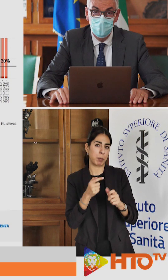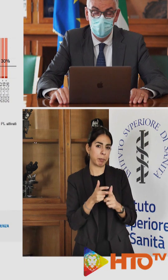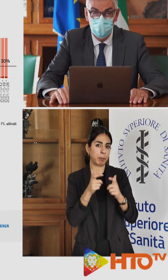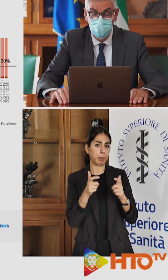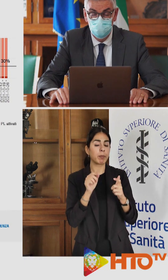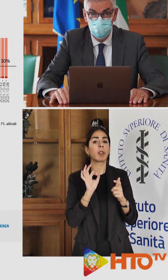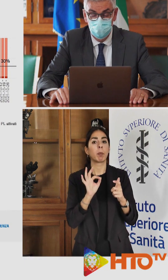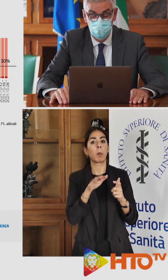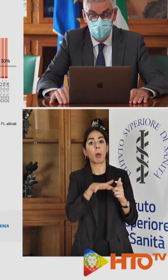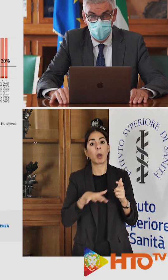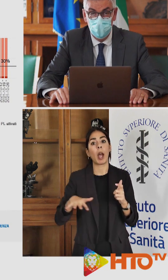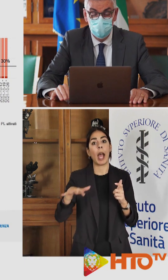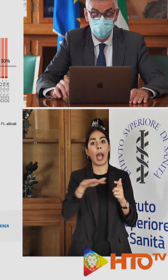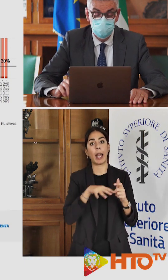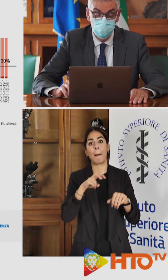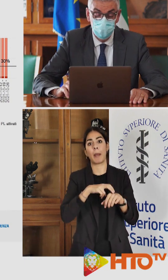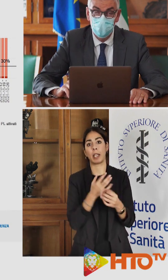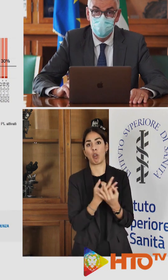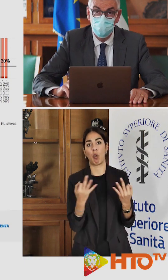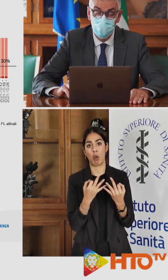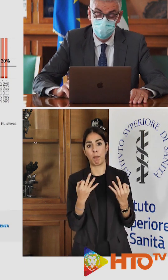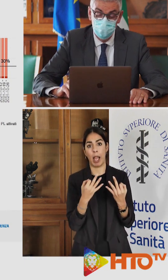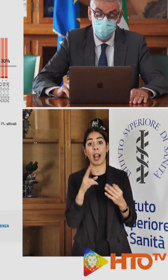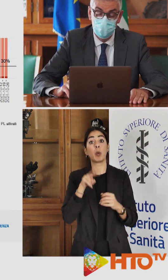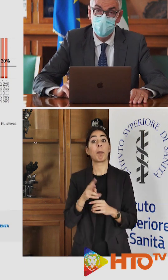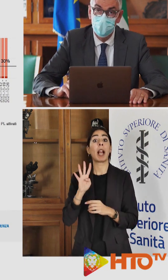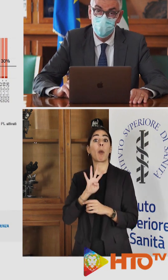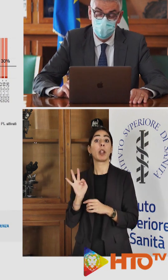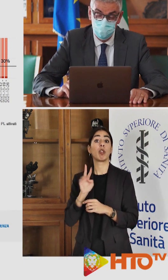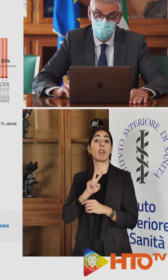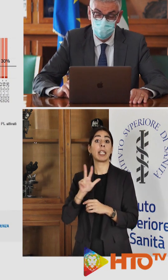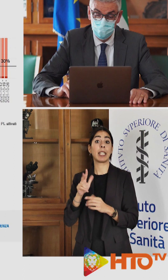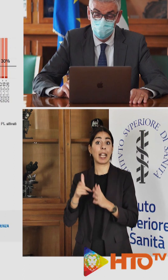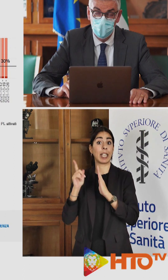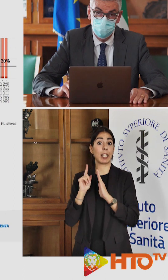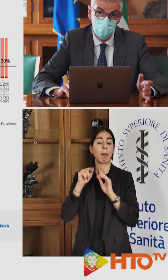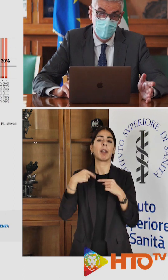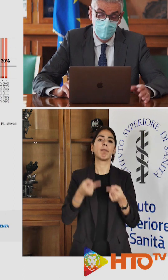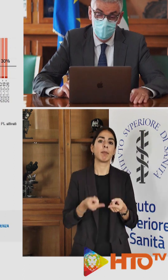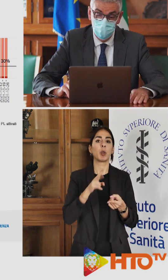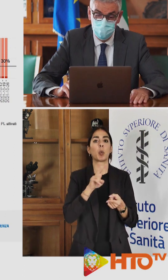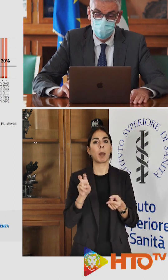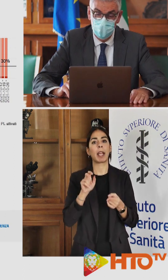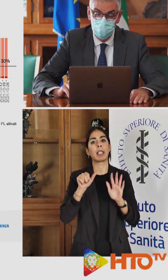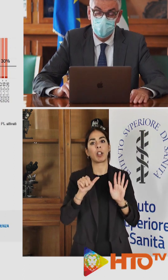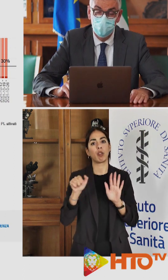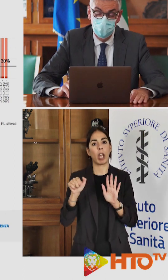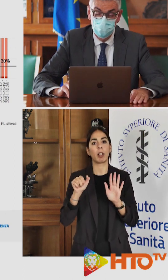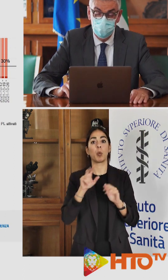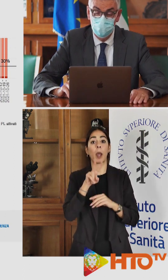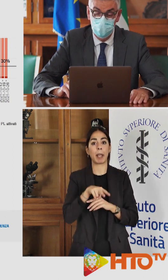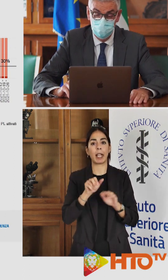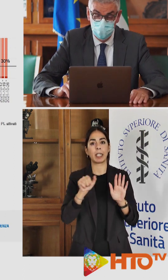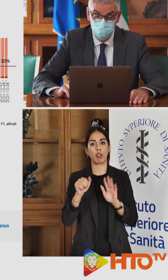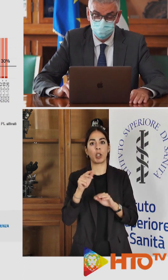le aree mediche da 2423 a 2600 04 e questo è coerente anche